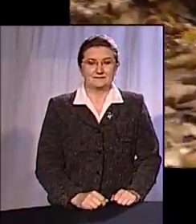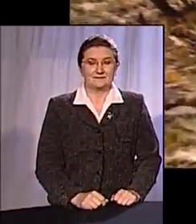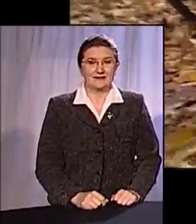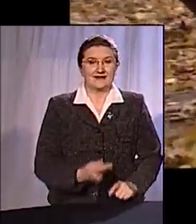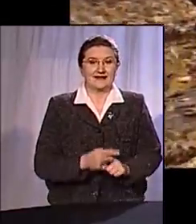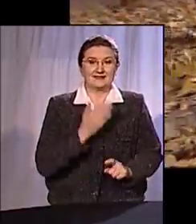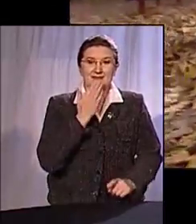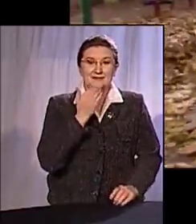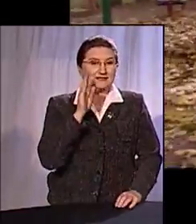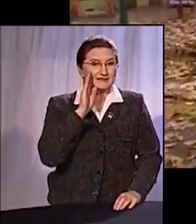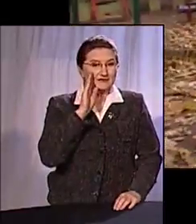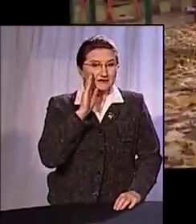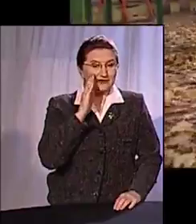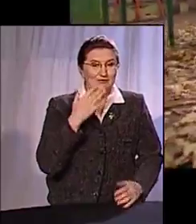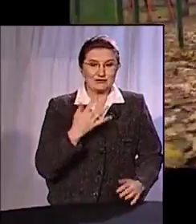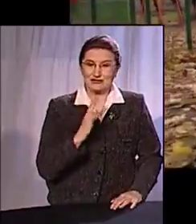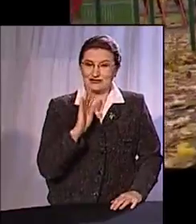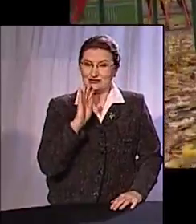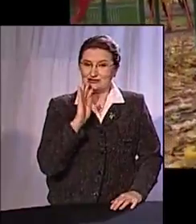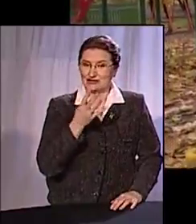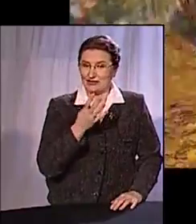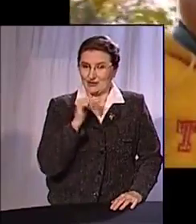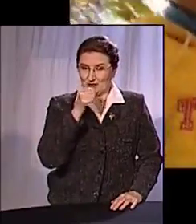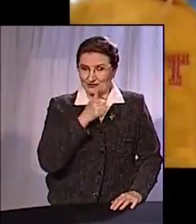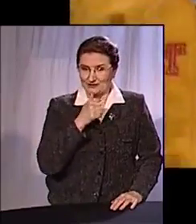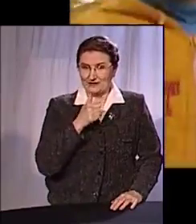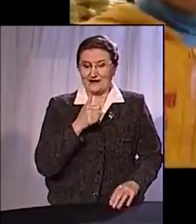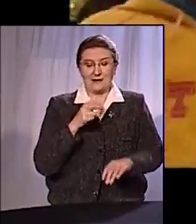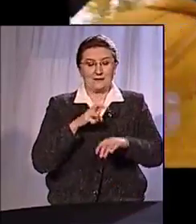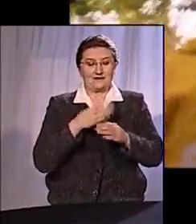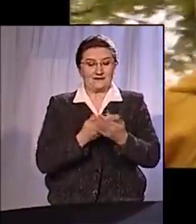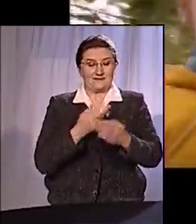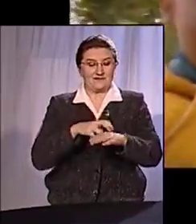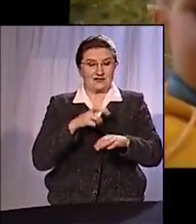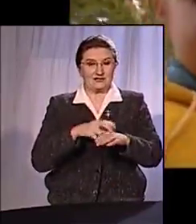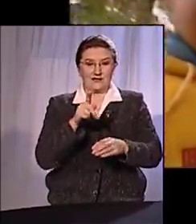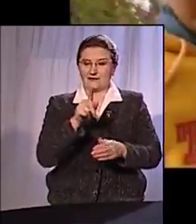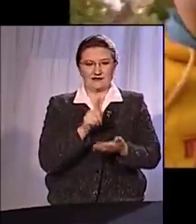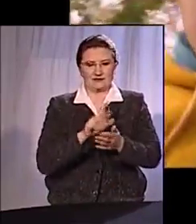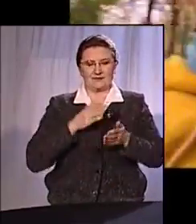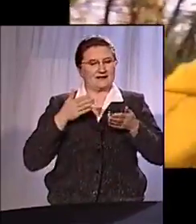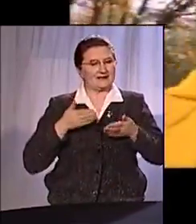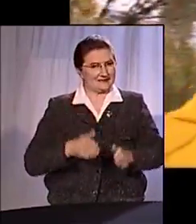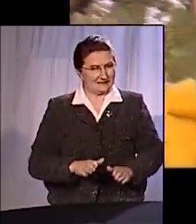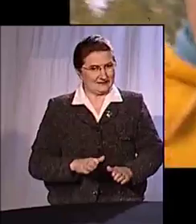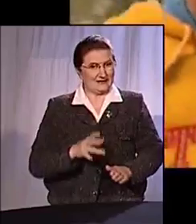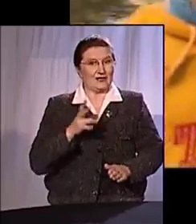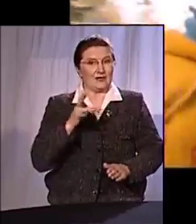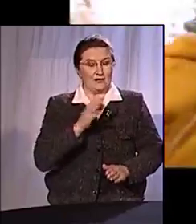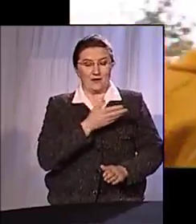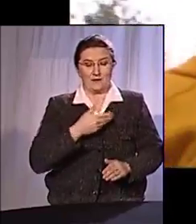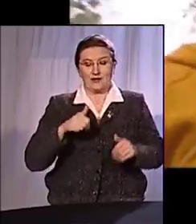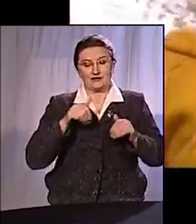Этой симпатичной девчушке уже 4 года. По настоятельному совету врачей, и ее быть не должно. Было бы. Мы ведь просто